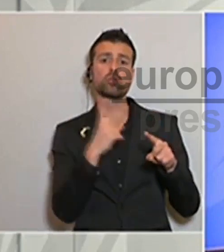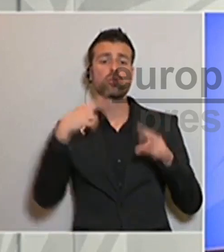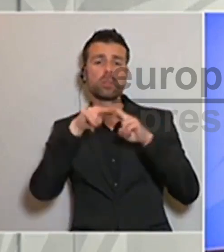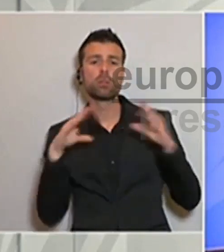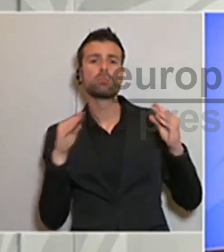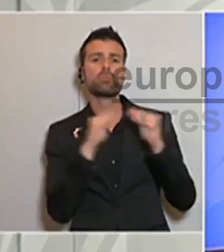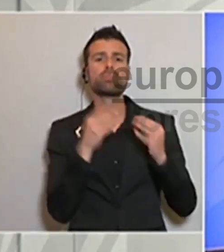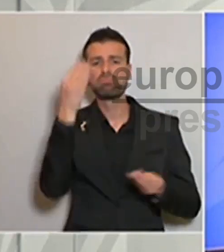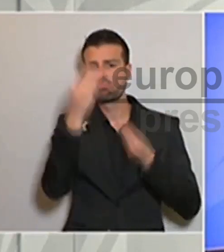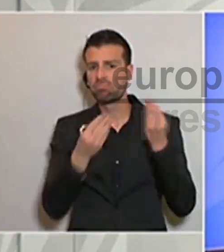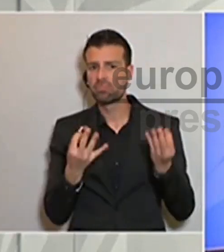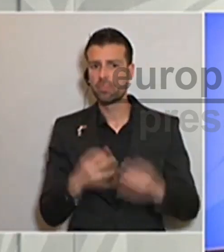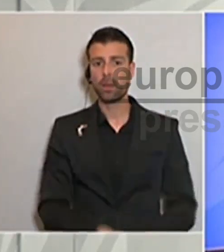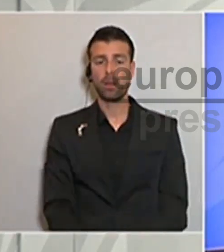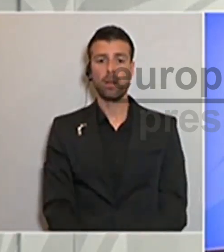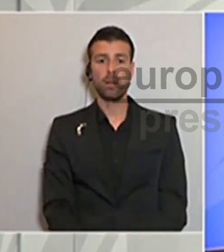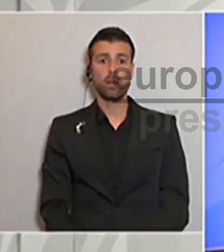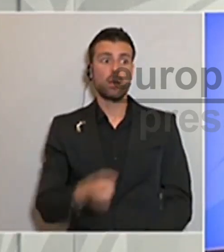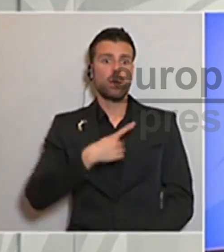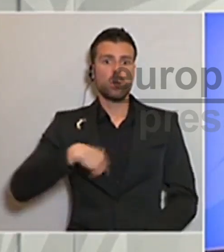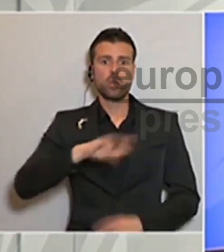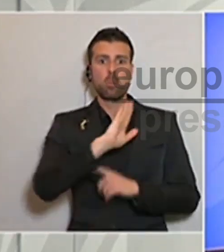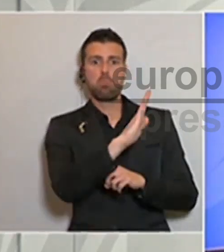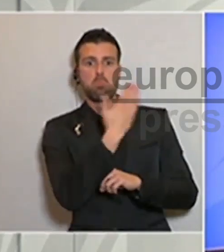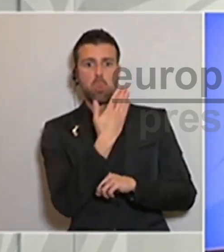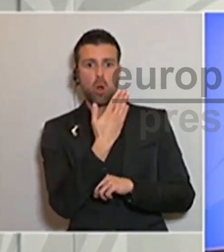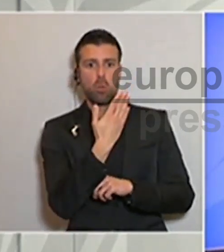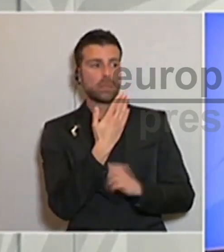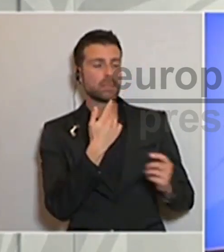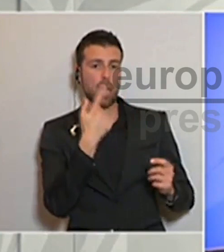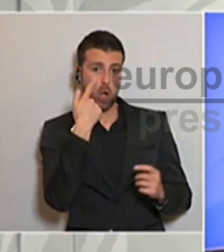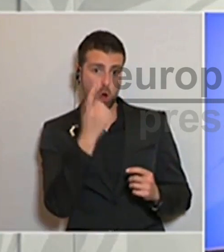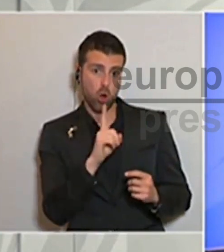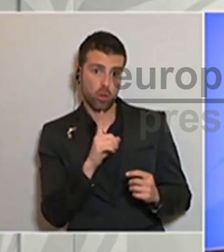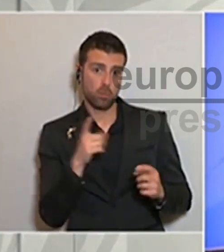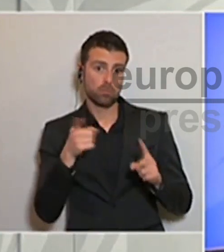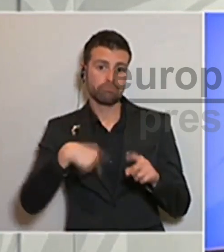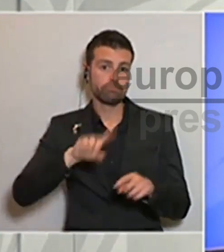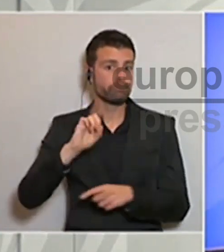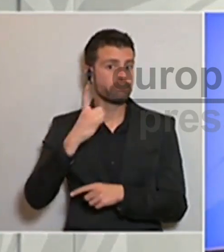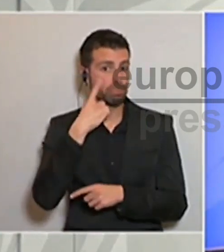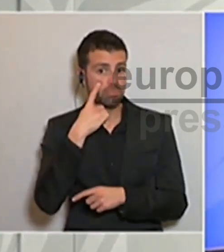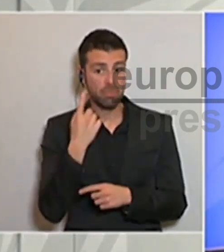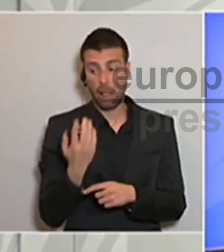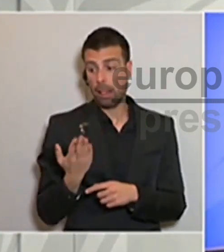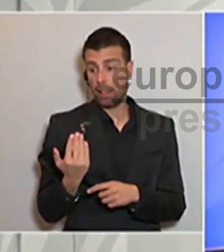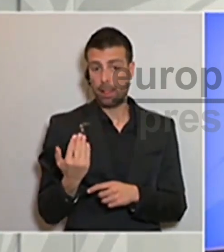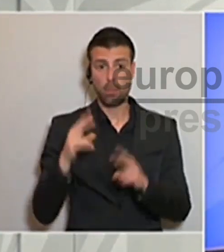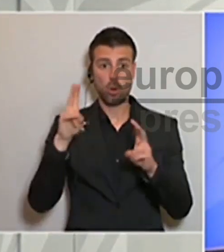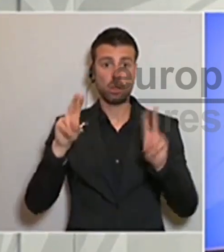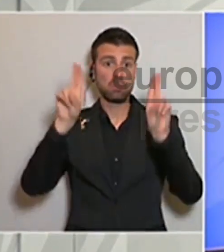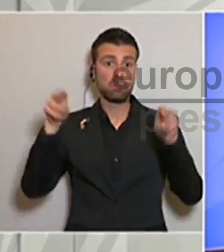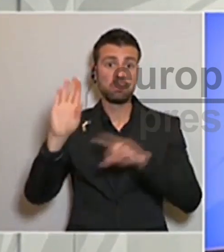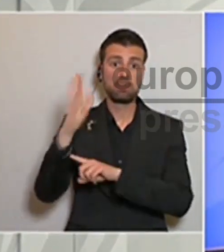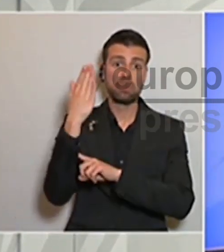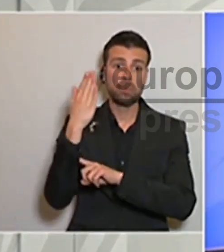que No coneixem l'abast de la proposta, més enllà d'un titular que hem pogut conèixer fa uns minuts. Com